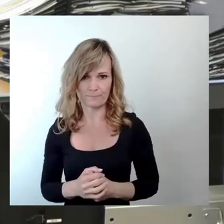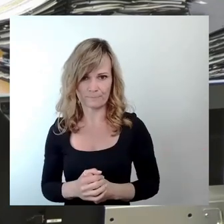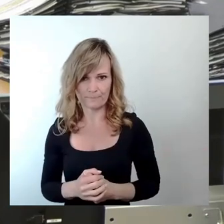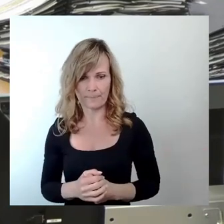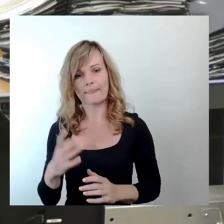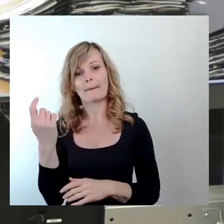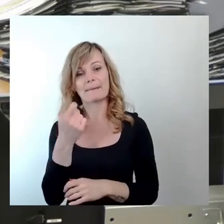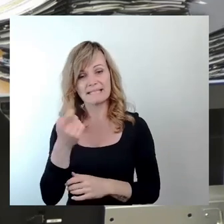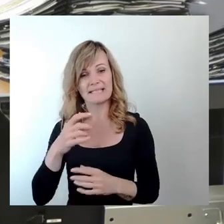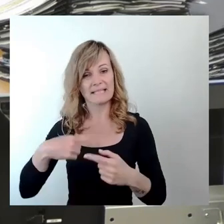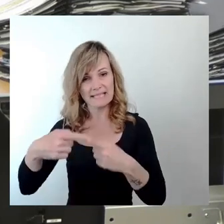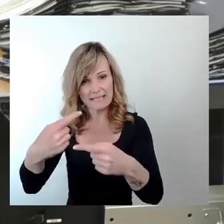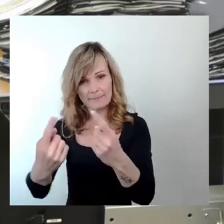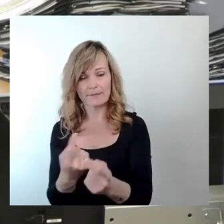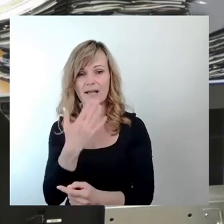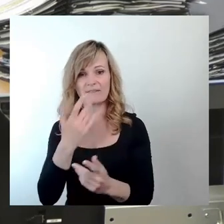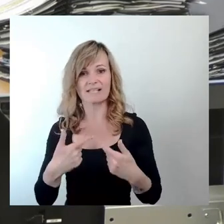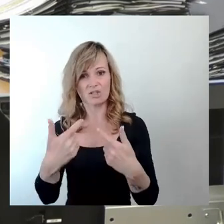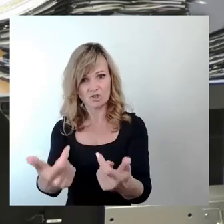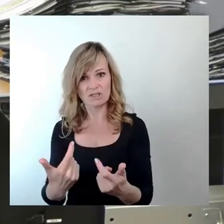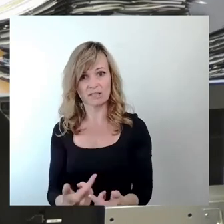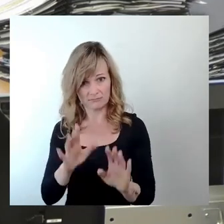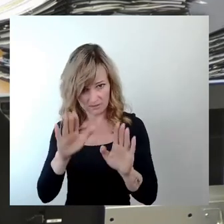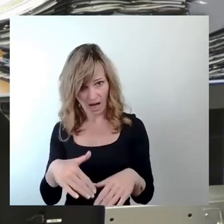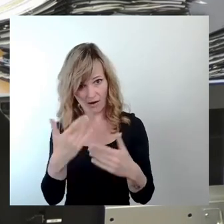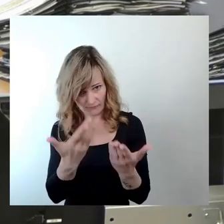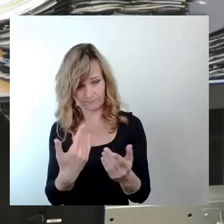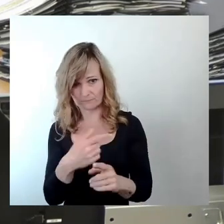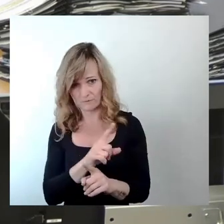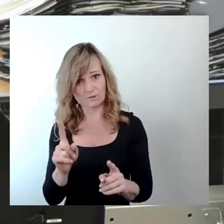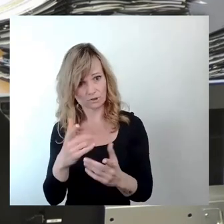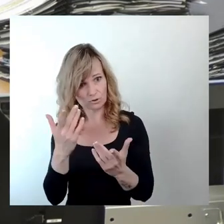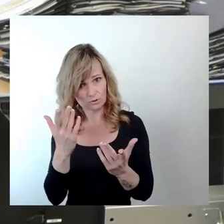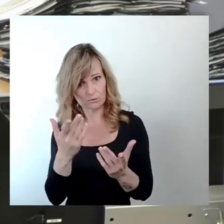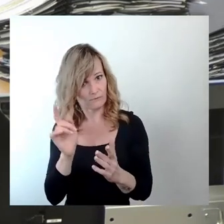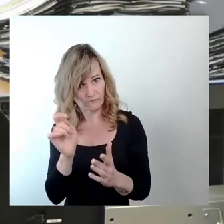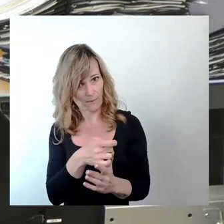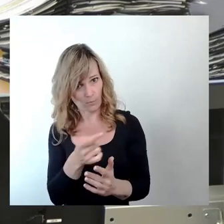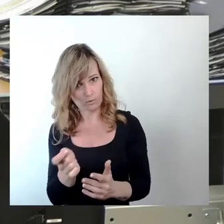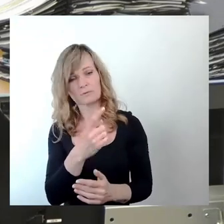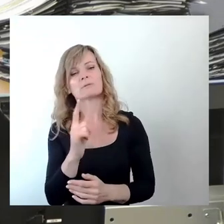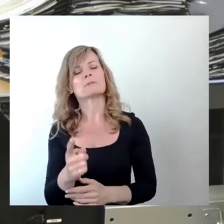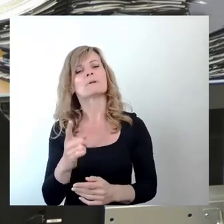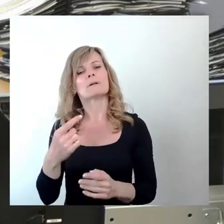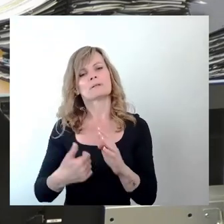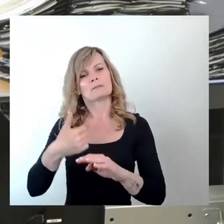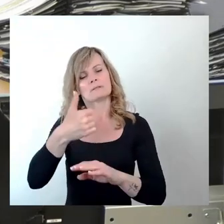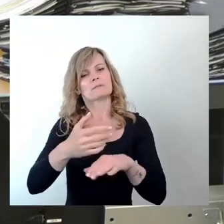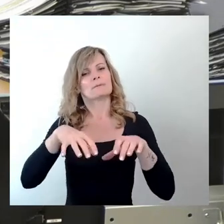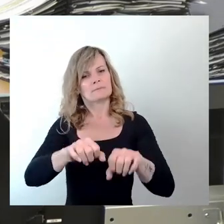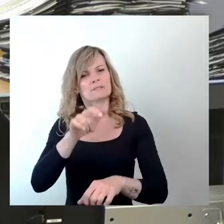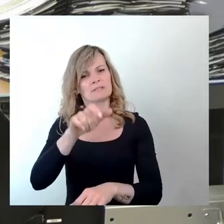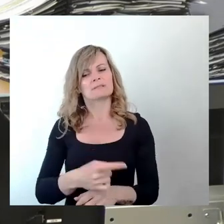Wasserskianlage an sich ist übrigens nicht untersagt. Jedoch wurden nicht vom Betreiber direkt nach Ende der letzten Saison Schritte für die Beräumung